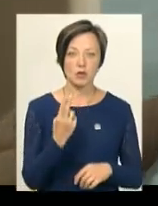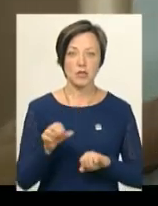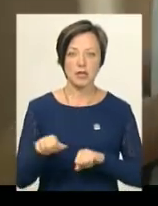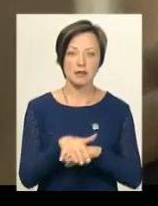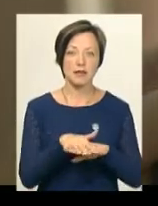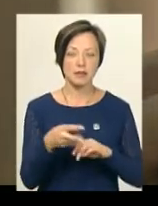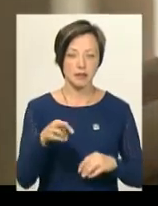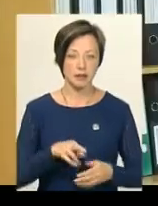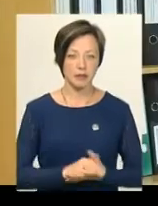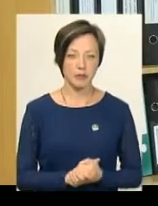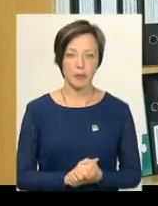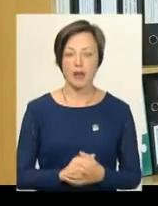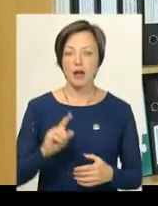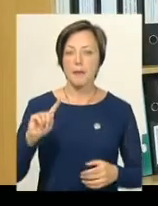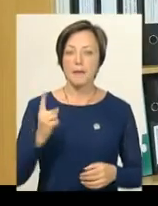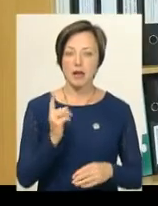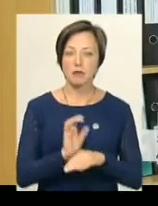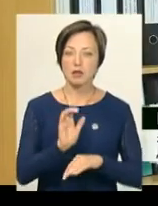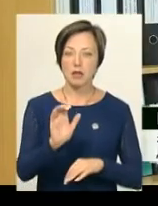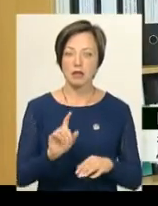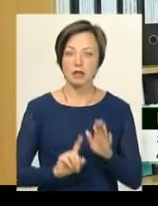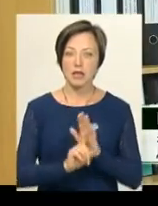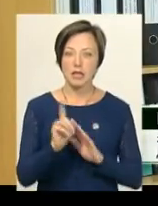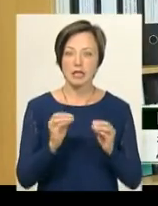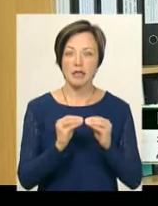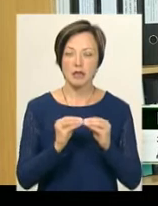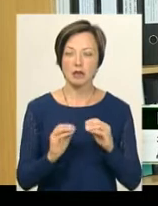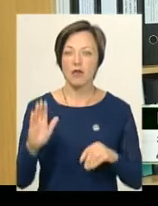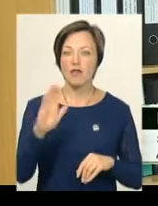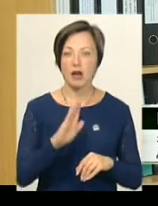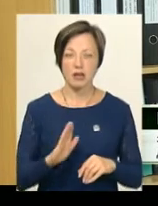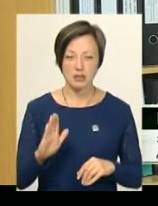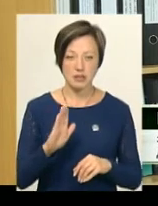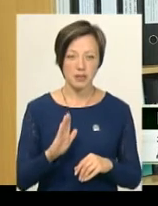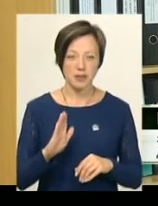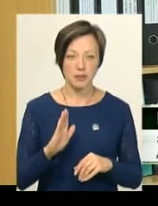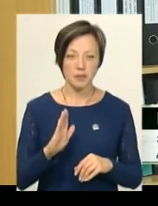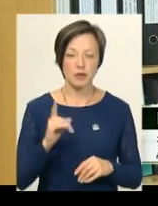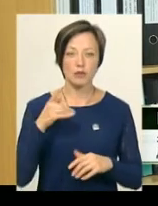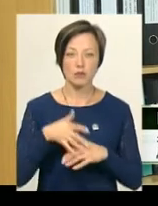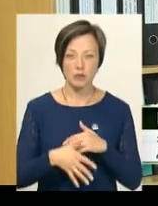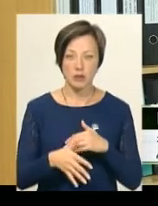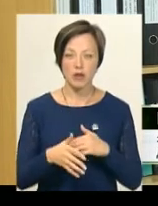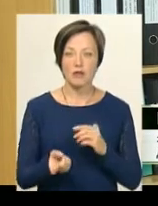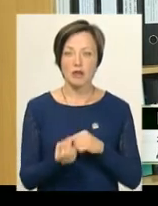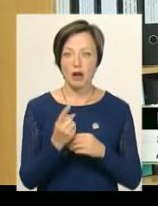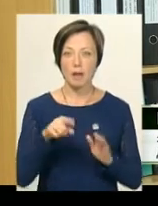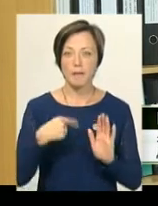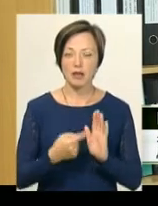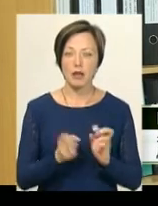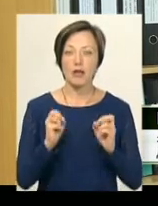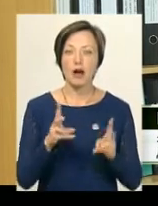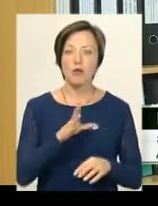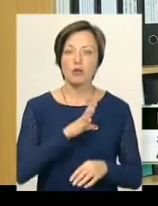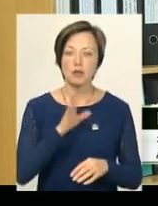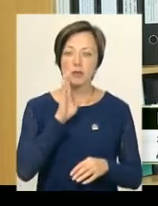населення Микола Дідек. Перші поставки підуть з 10 вересня, то зрозуміло, постає питання, як бути тим